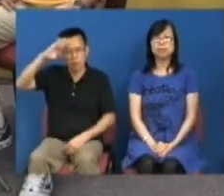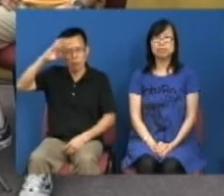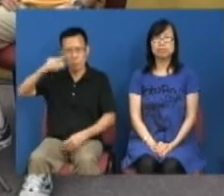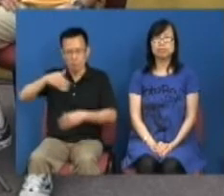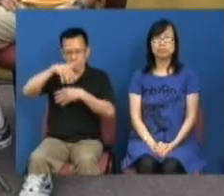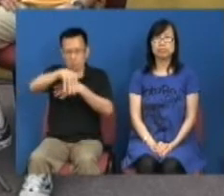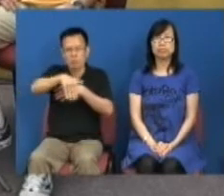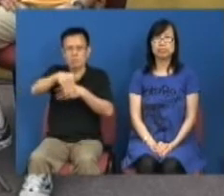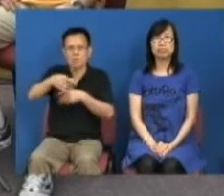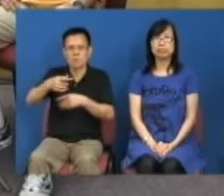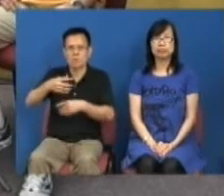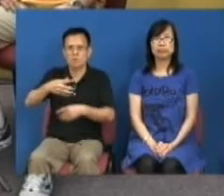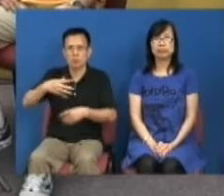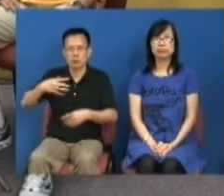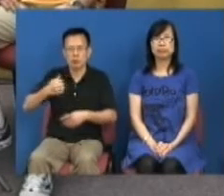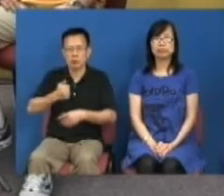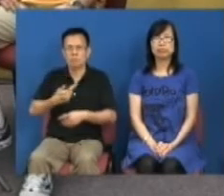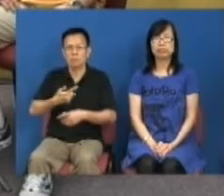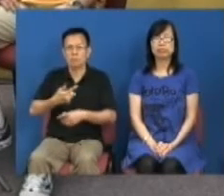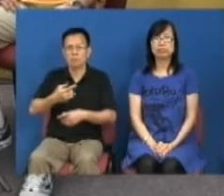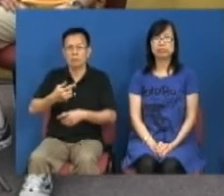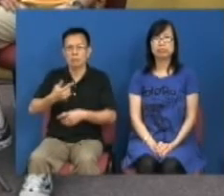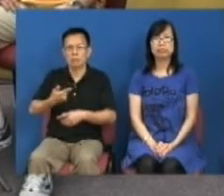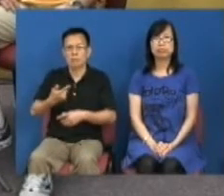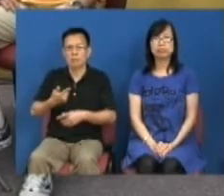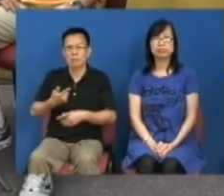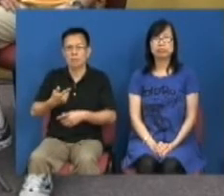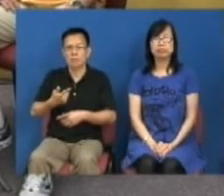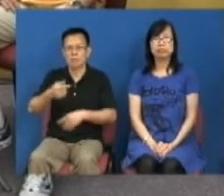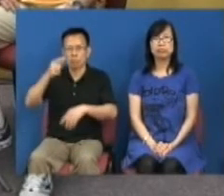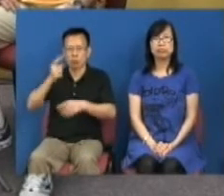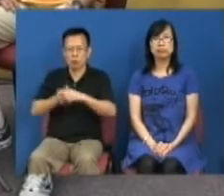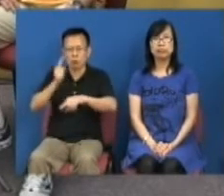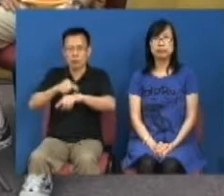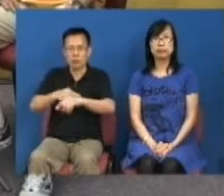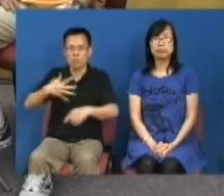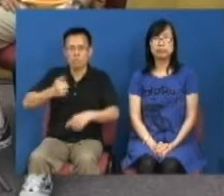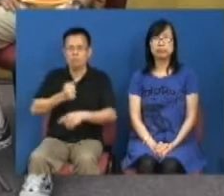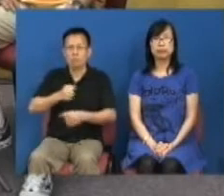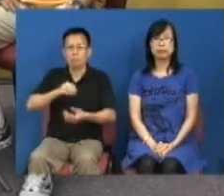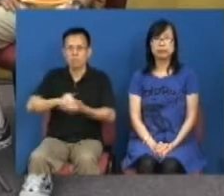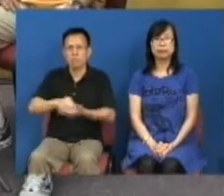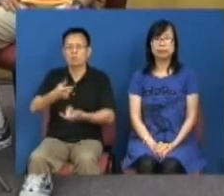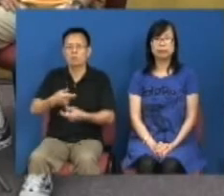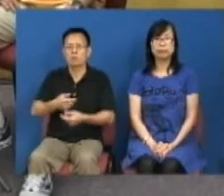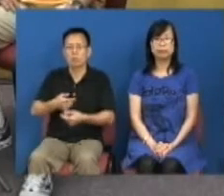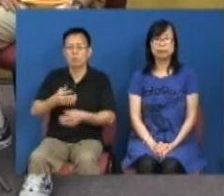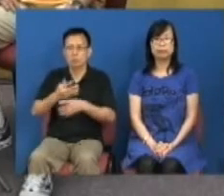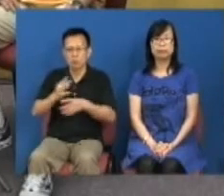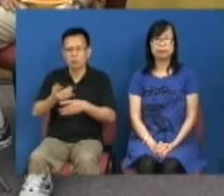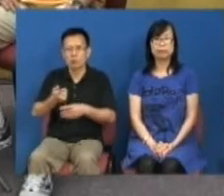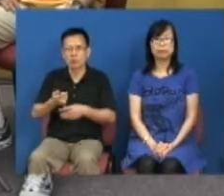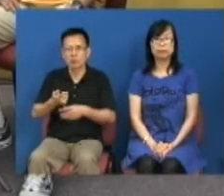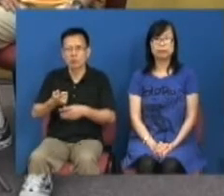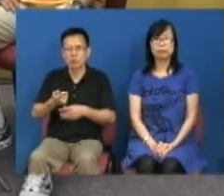动的时候他们有很大的当时的决定权很大的是所以也可能因为这样所以我们